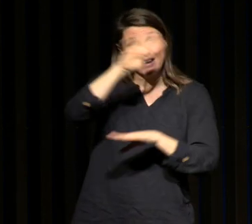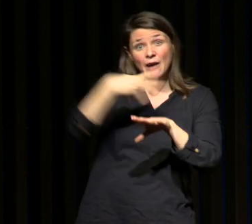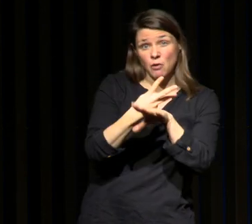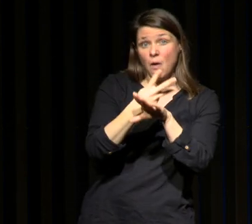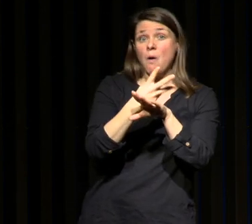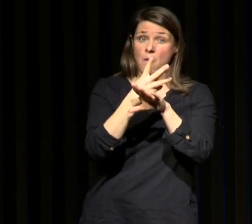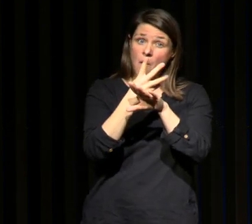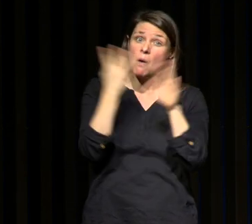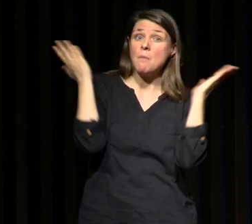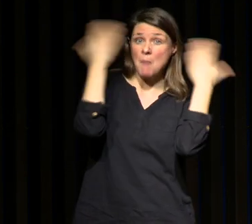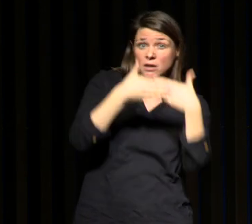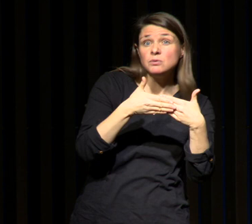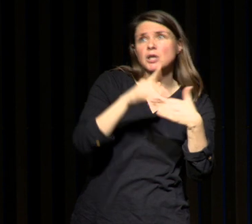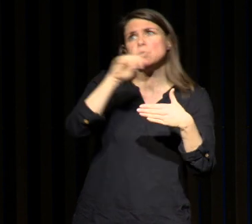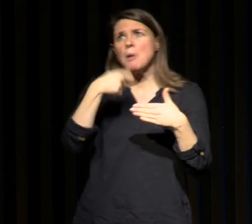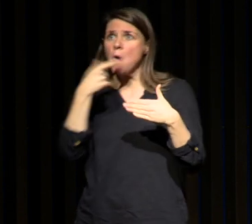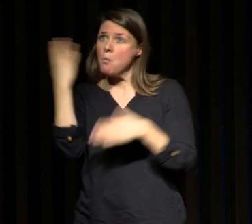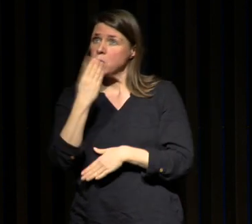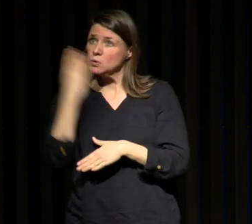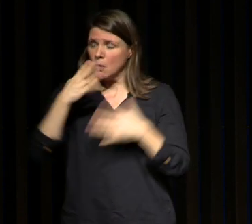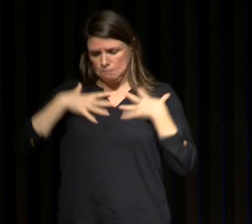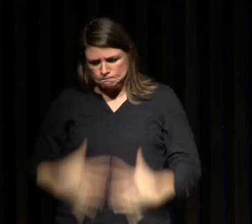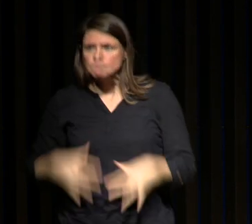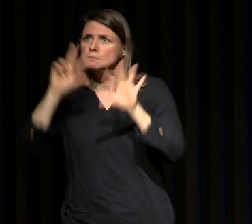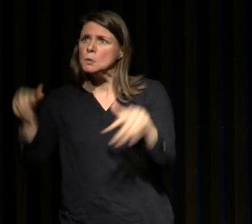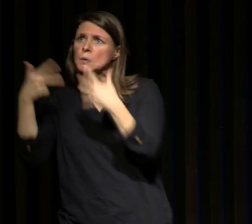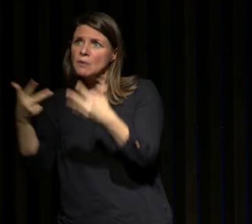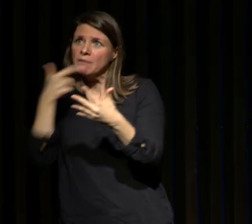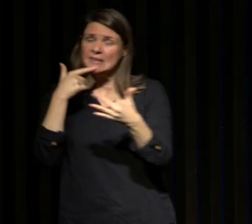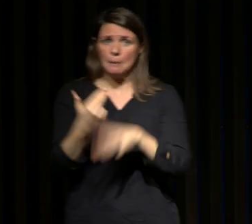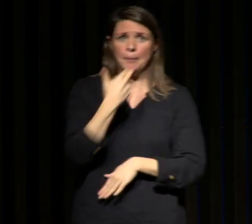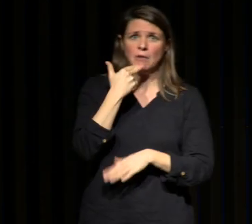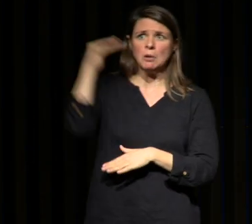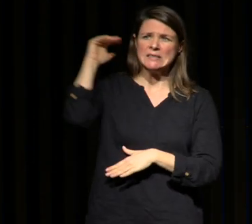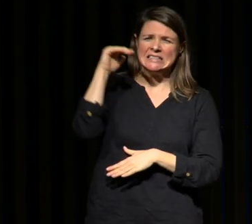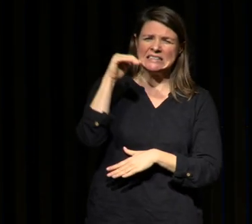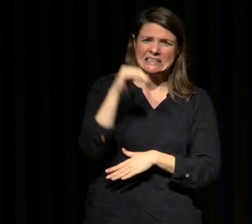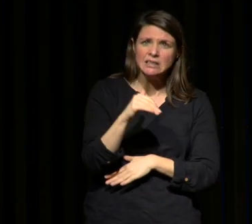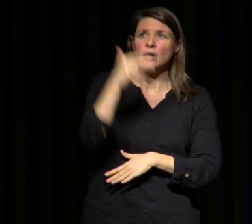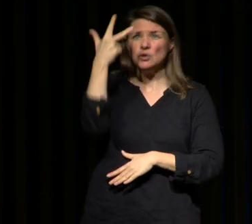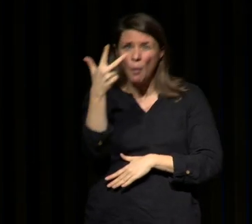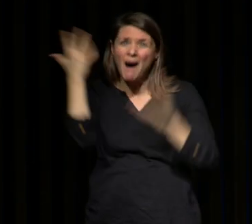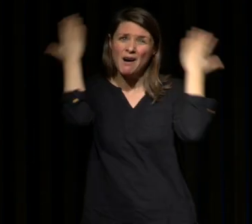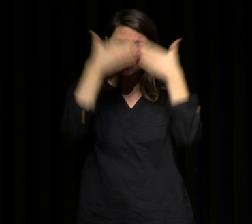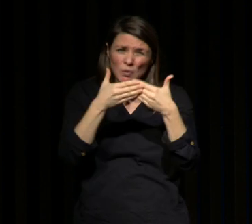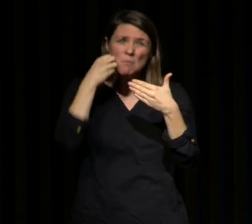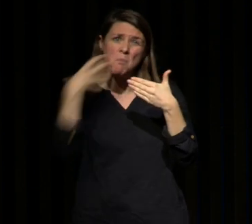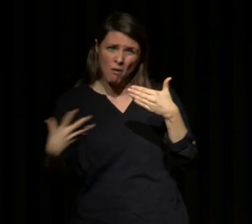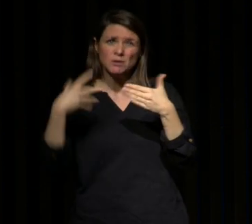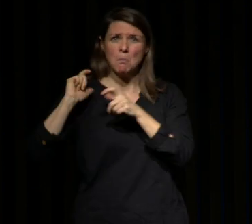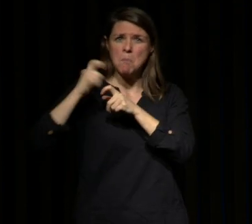besoins sont habituellement aux alentours de 8 heures, votre dégradation des performances est équivalent à 3 nuits blanches consécutives.